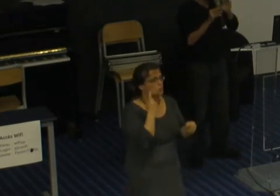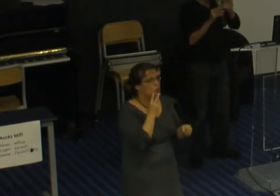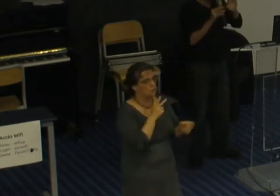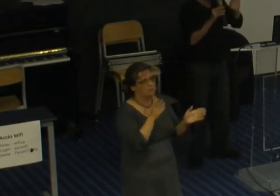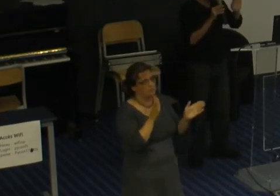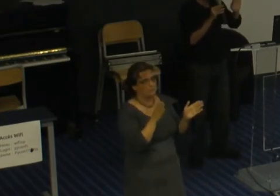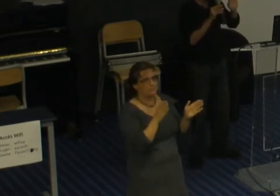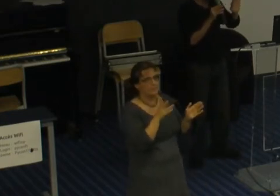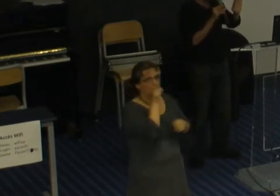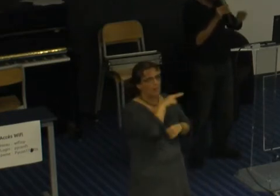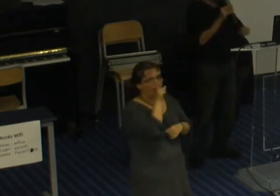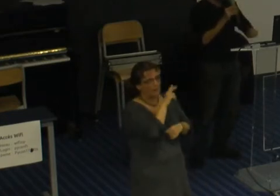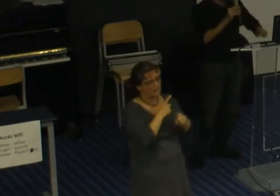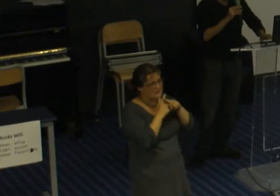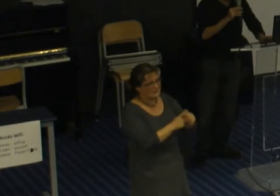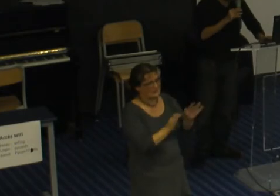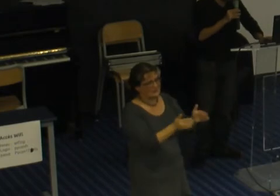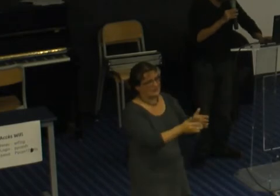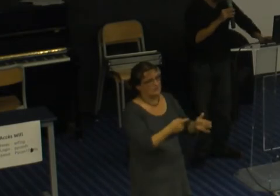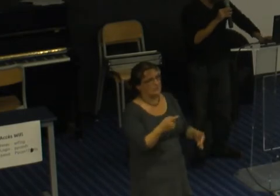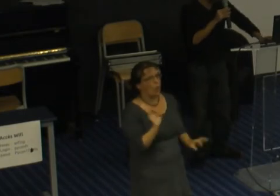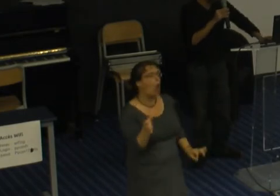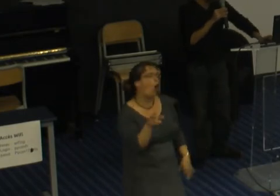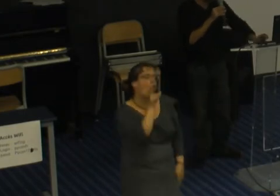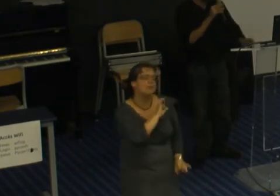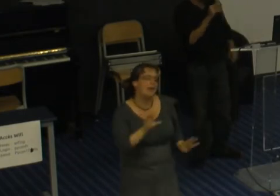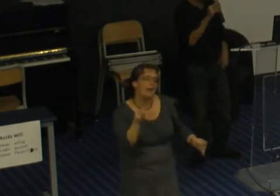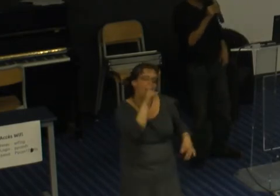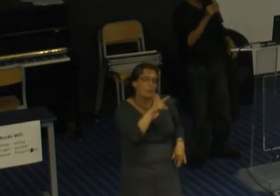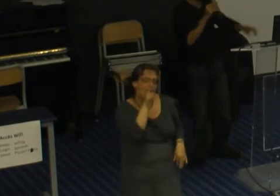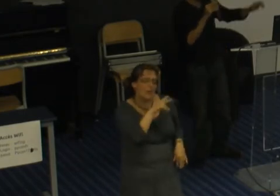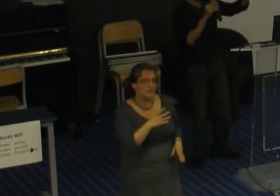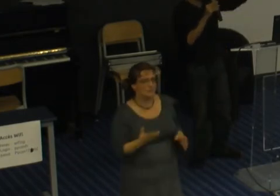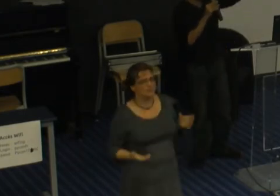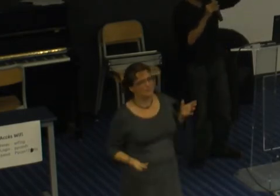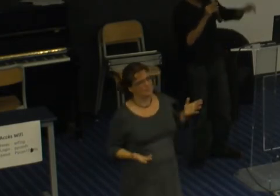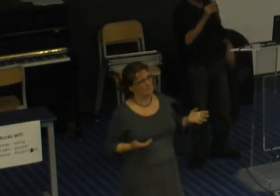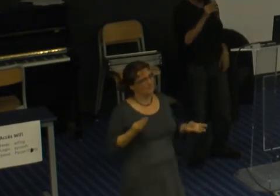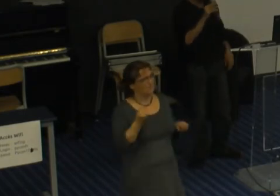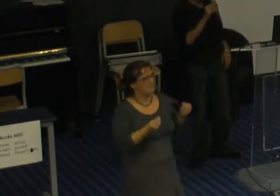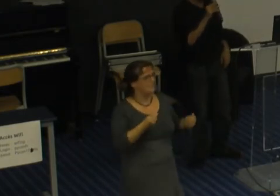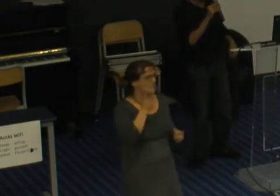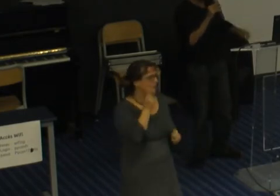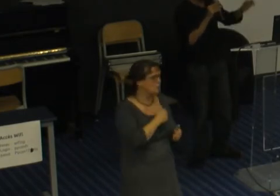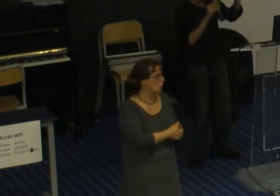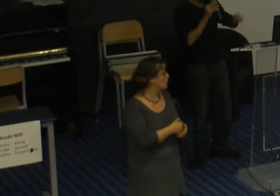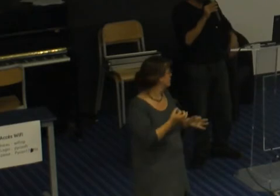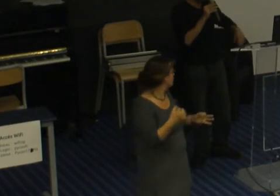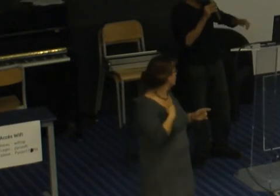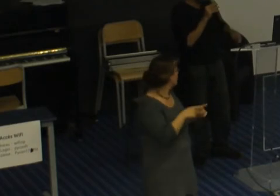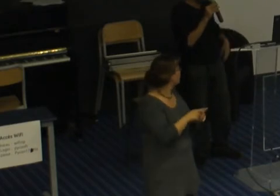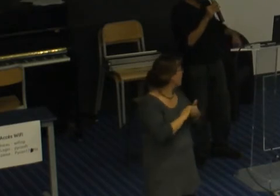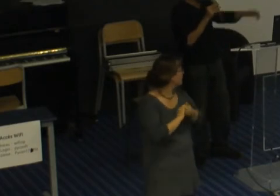juste que c'est des blagues et puis pareil on va nier son bien j'ai des amis de telle origine donc moi je suis pas